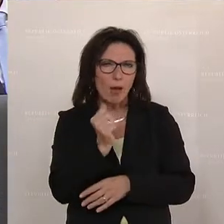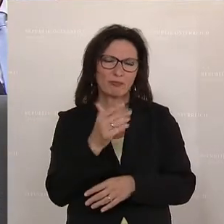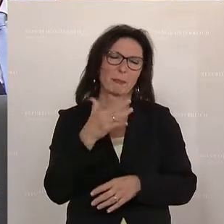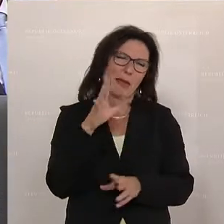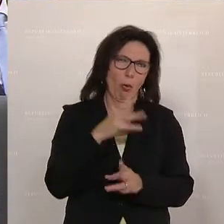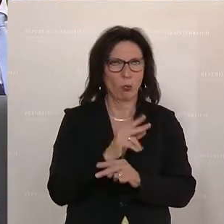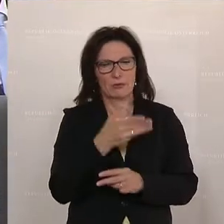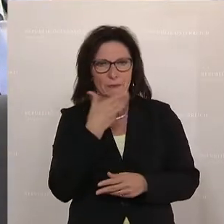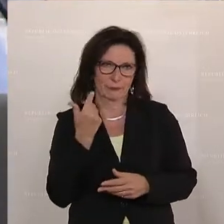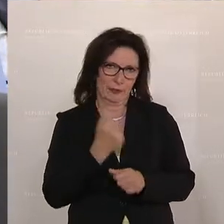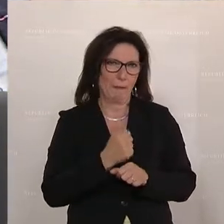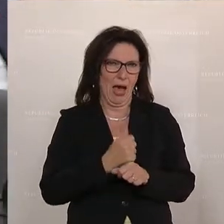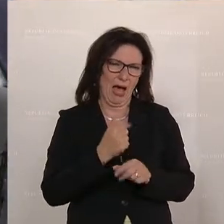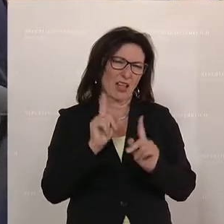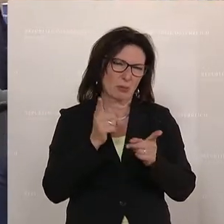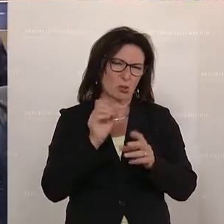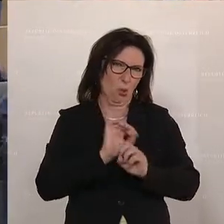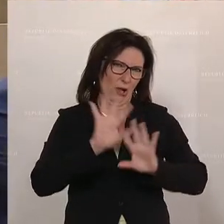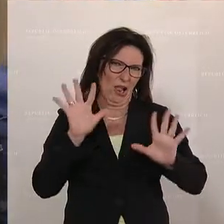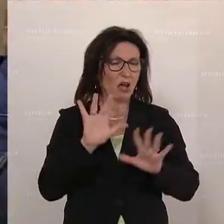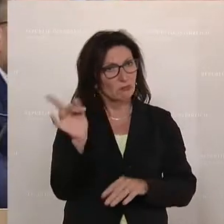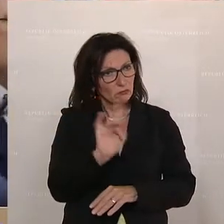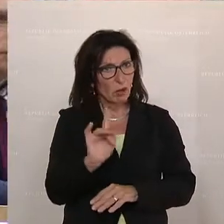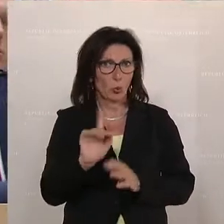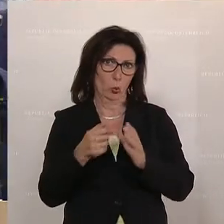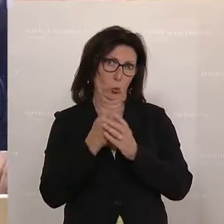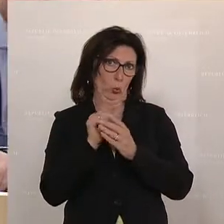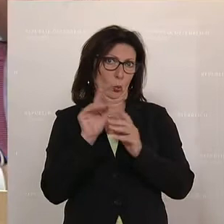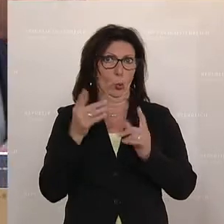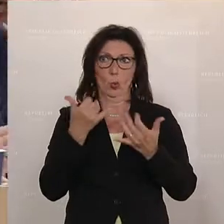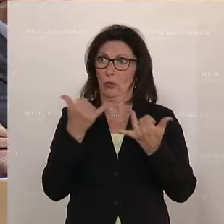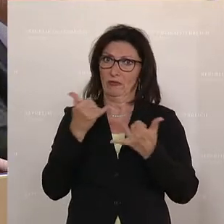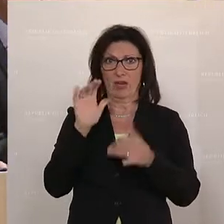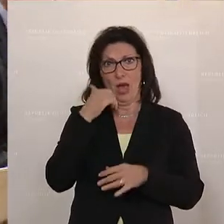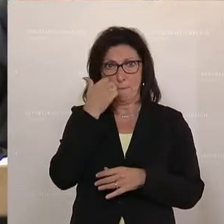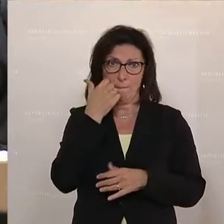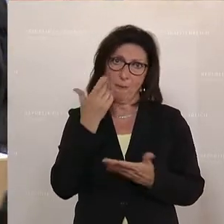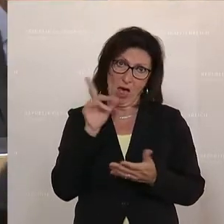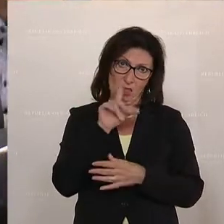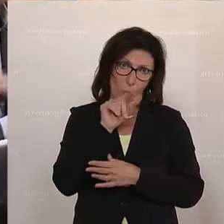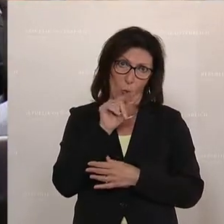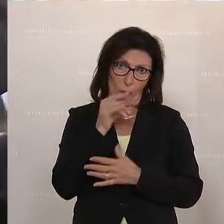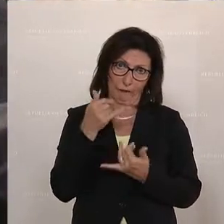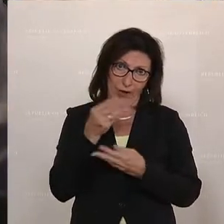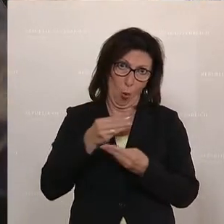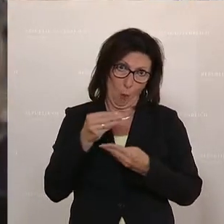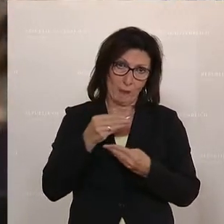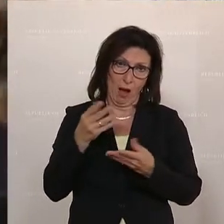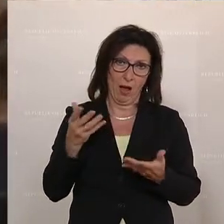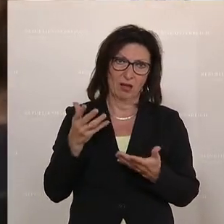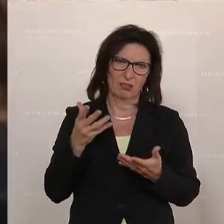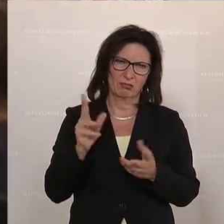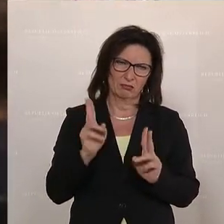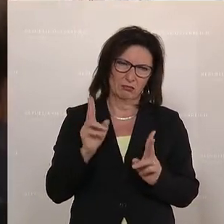wirklich praktiziert, aber dass wir es einmal klargestellt haben, dass das verboten ist und der Umgang mit männlichen Küken insgesamt. Da gibt es durchaus